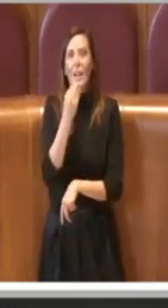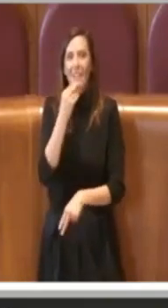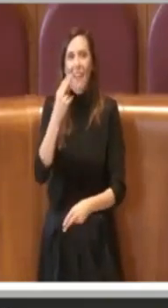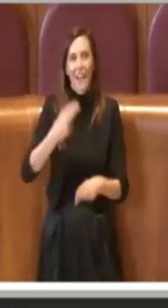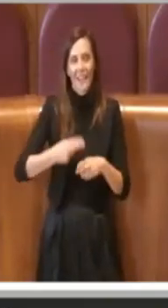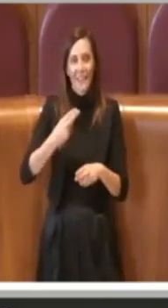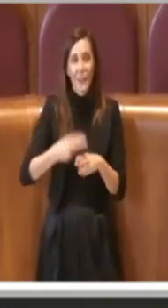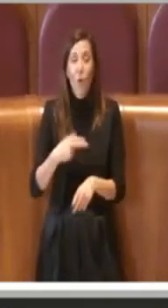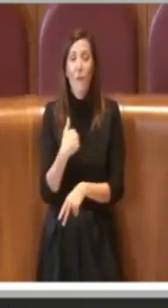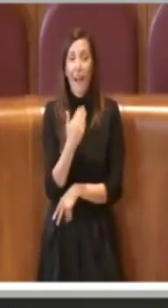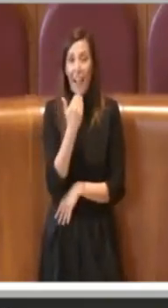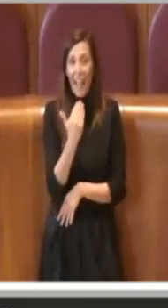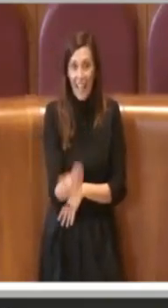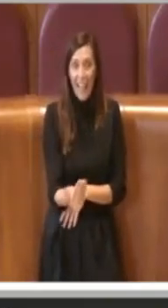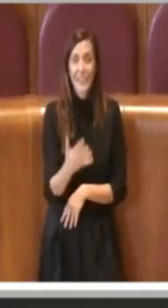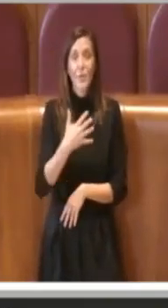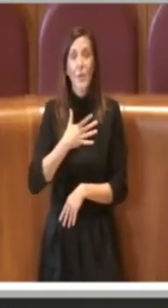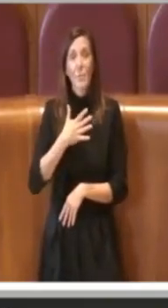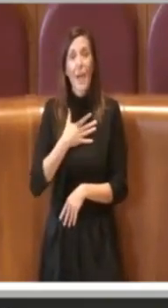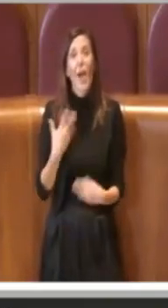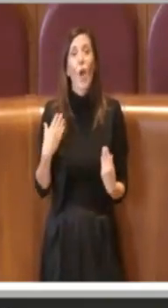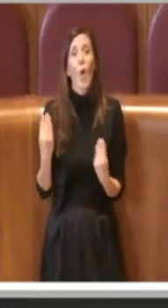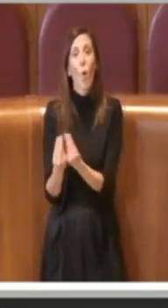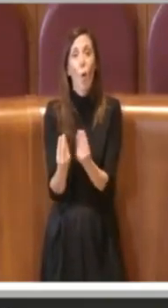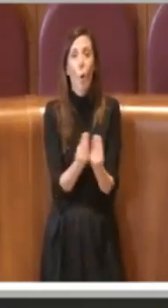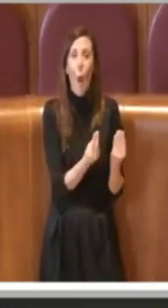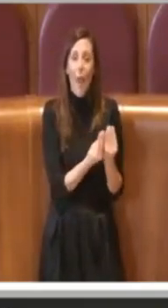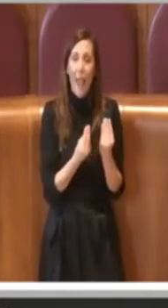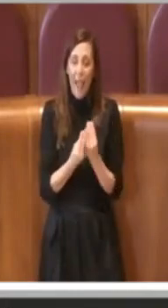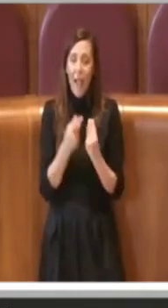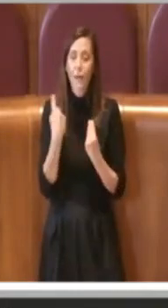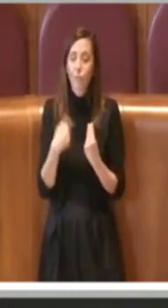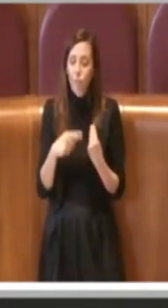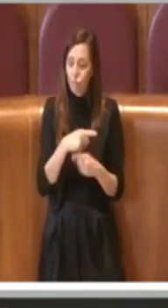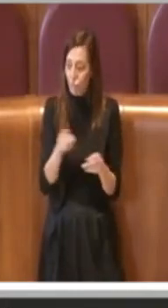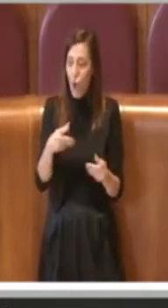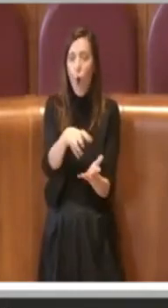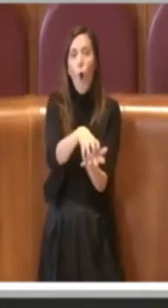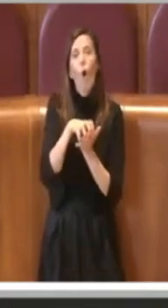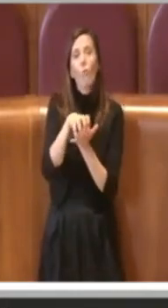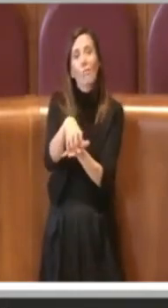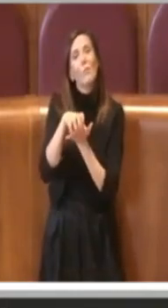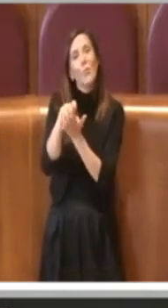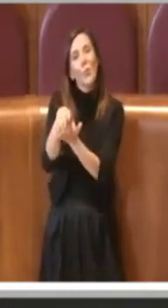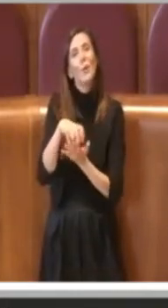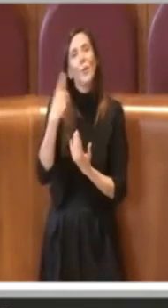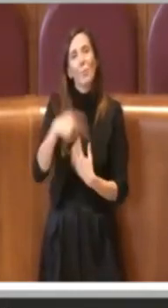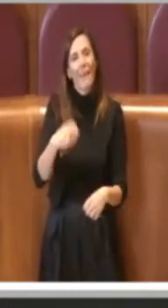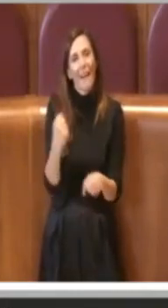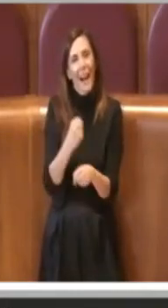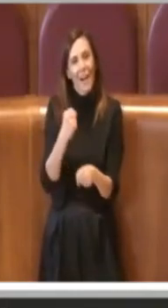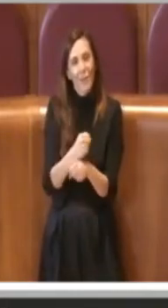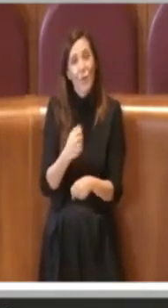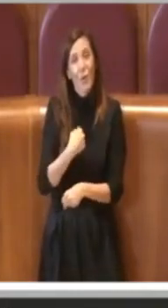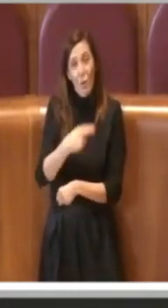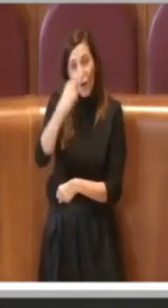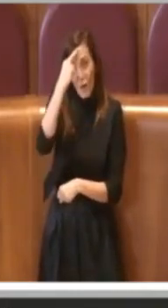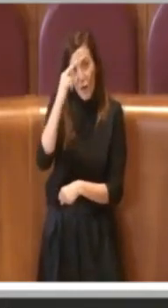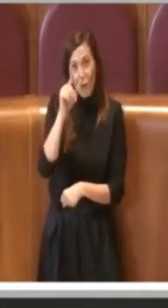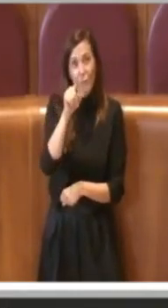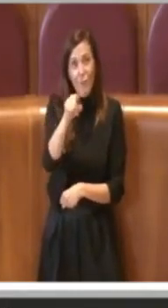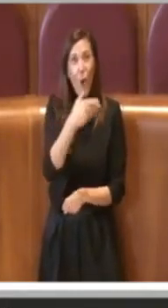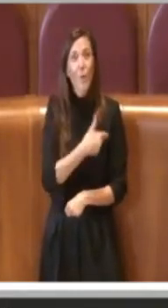ringrazio i miei colleghi che hanno contribuito a questo lavoro e ricordo la consigliera Grancio